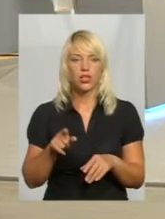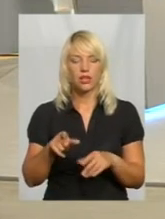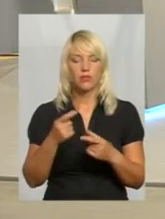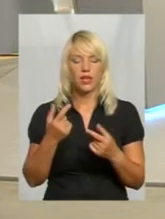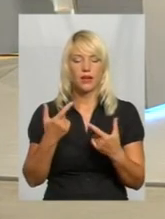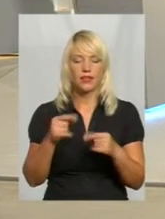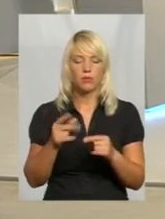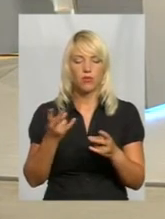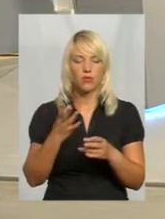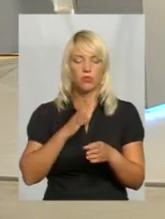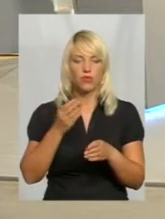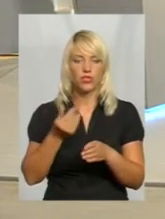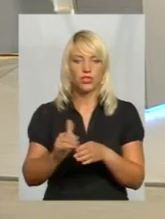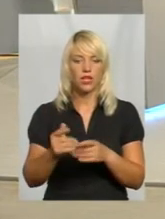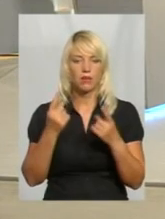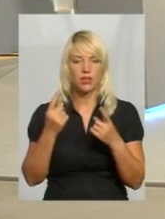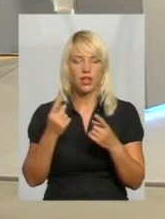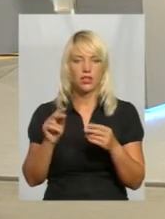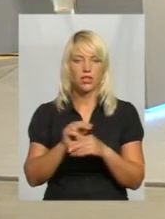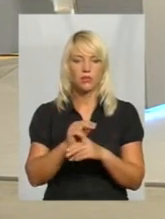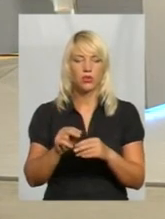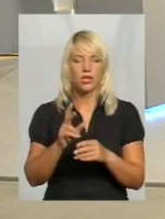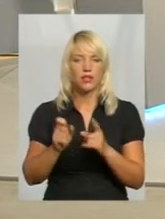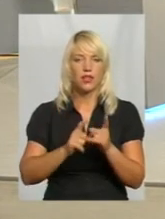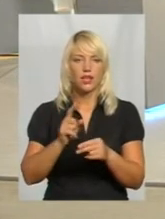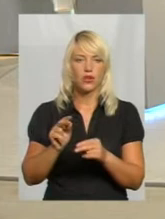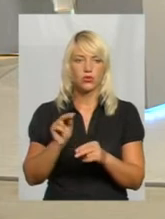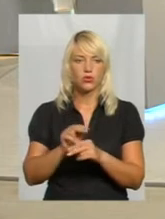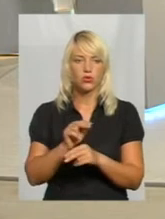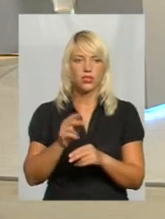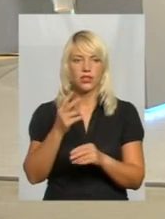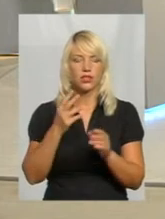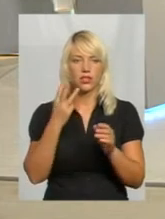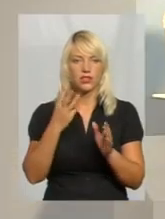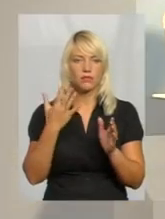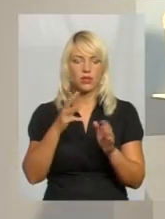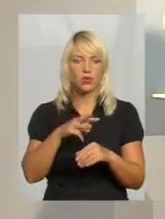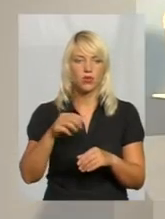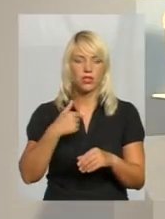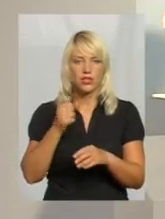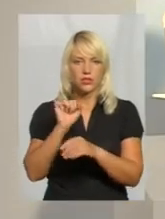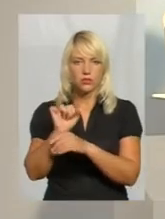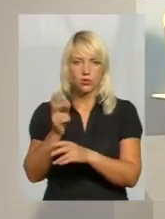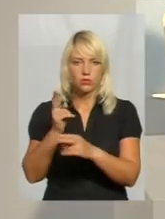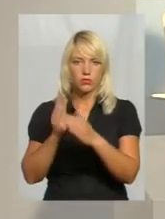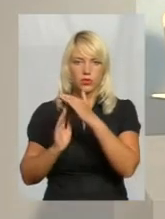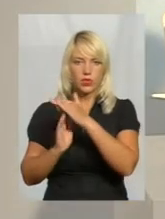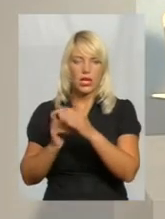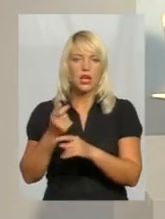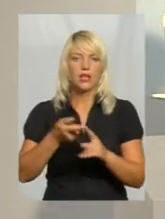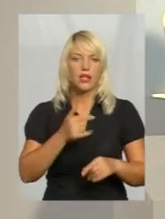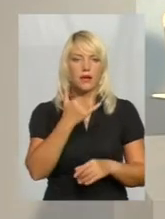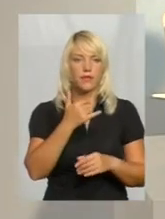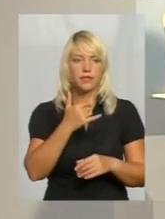на капітальний ремонт і на реконструкцію, приблизно 35 мільйонів. На хвилинку зупиню. Тобто, в принципі, ті проблеми, з якими